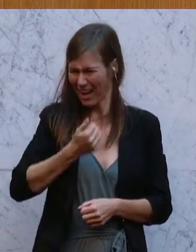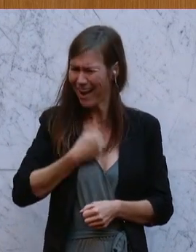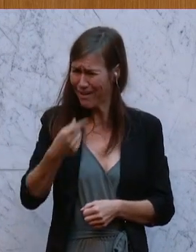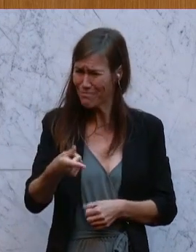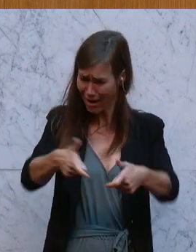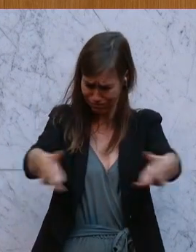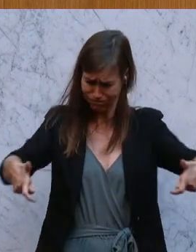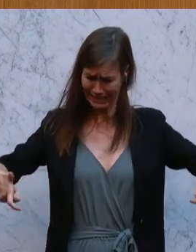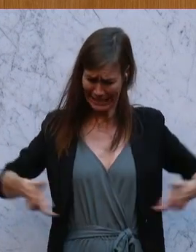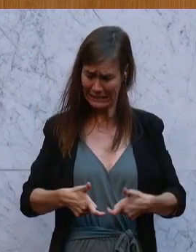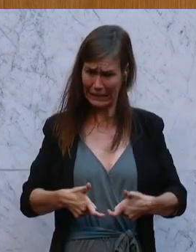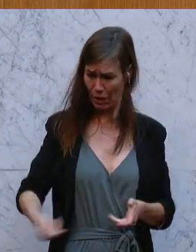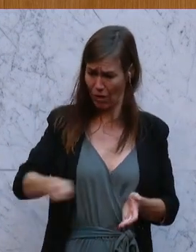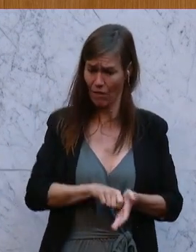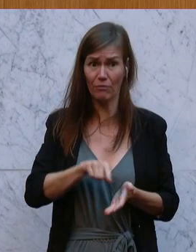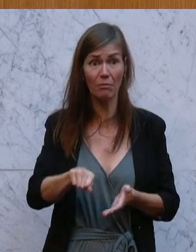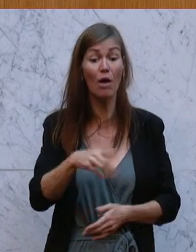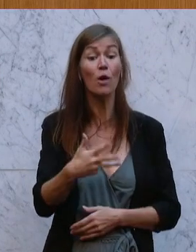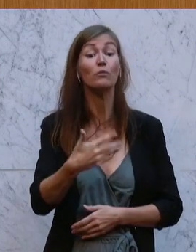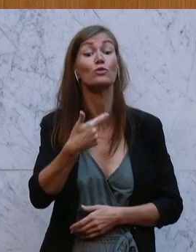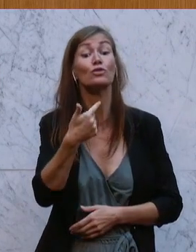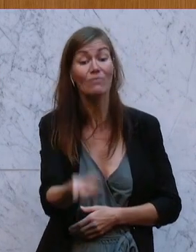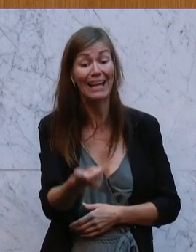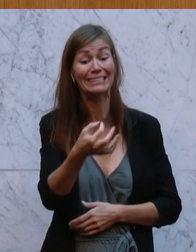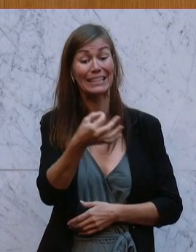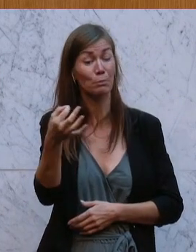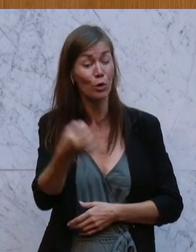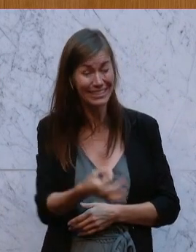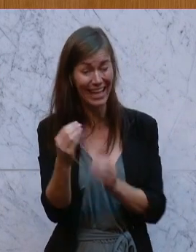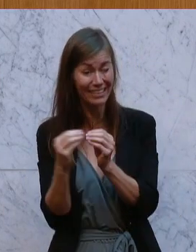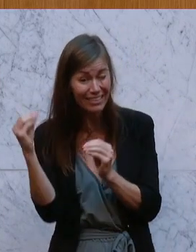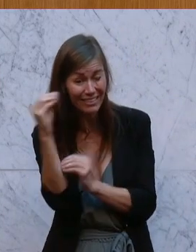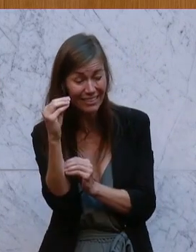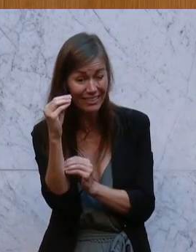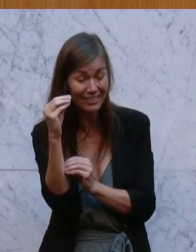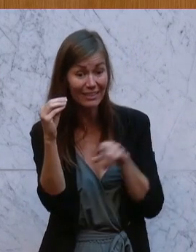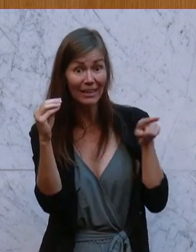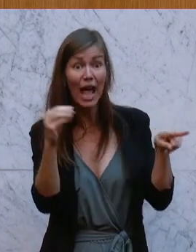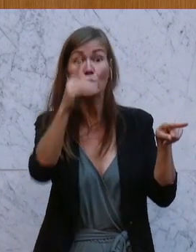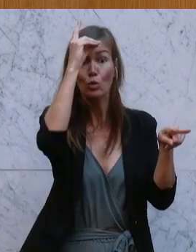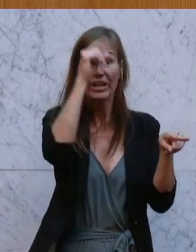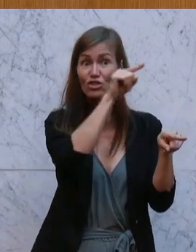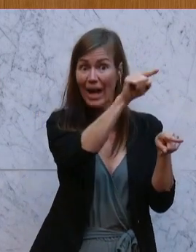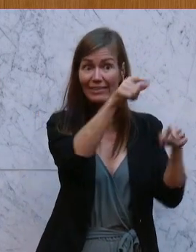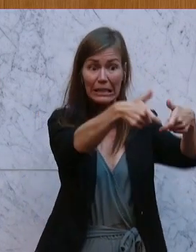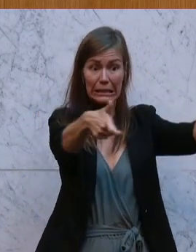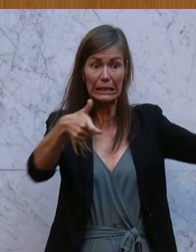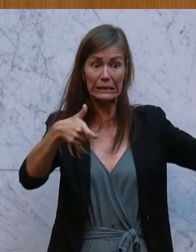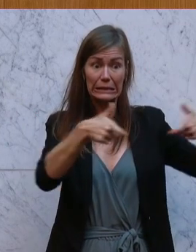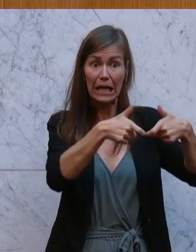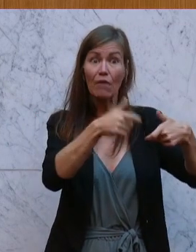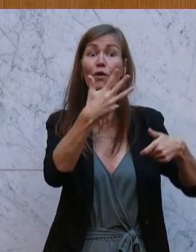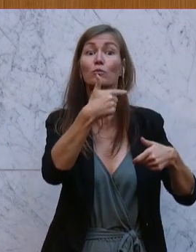dann zahlen Sie um 25 Prozent mehr als für dieselbe Kiste Gösser in Deutschland. Oder wenn